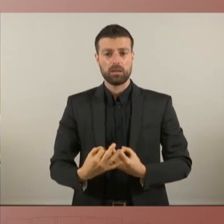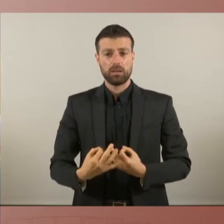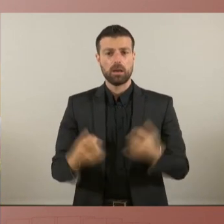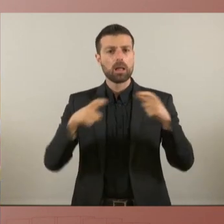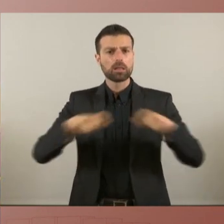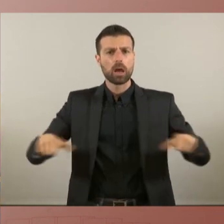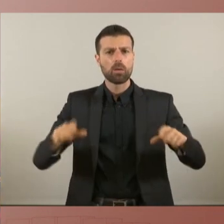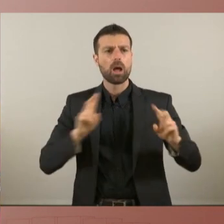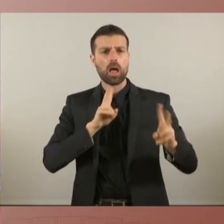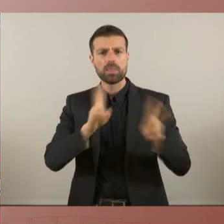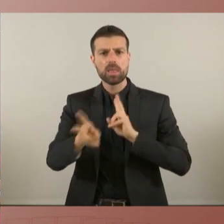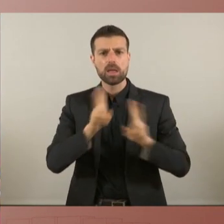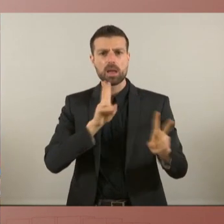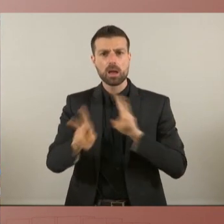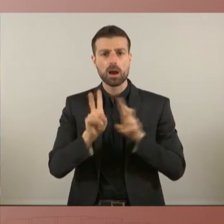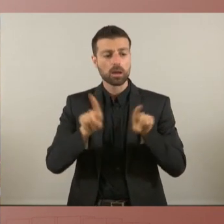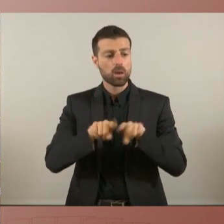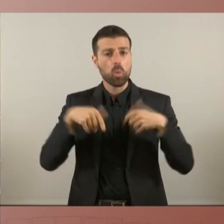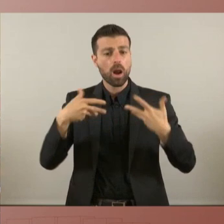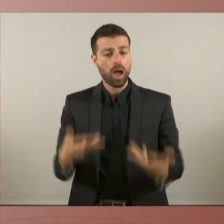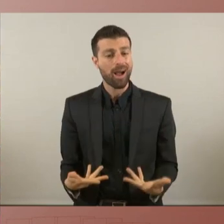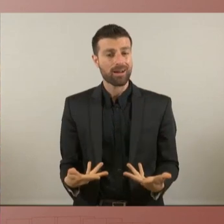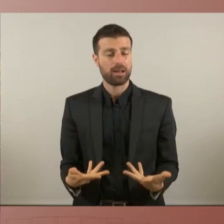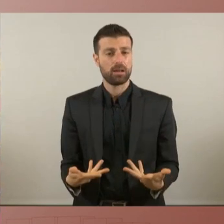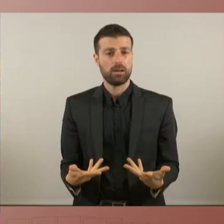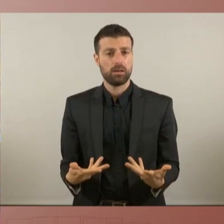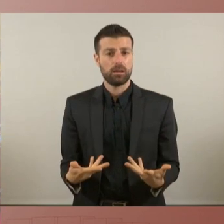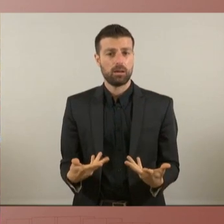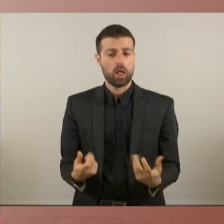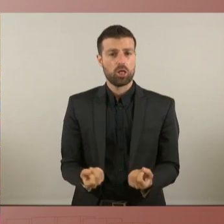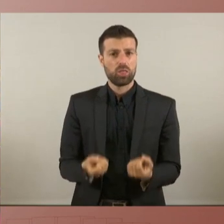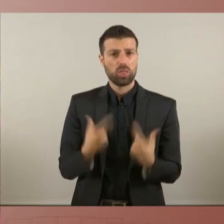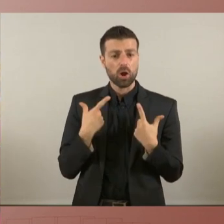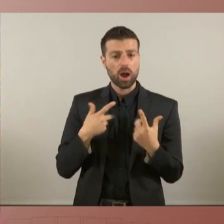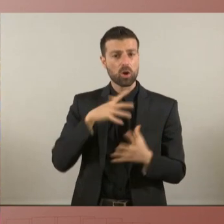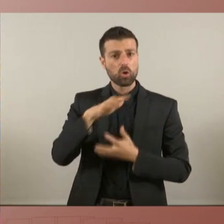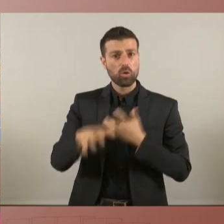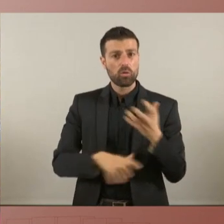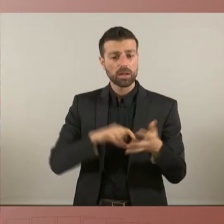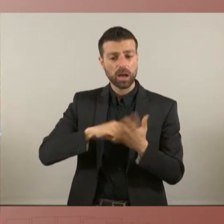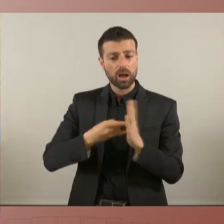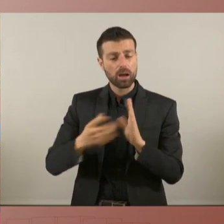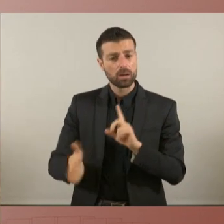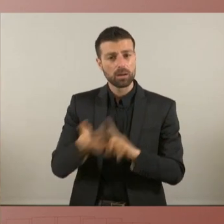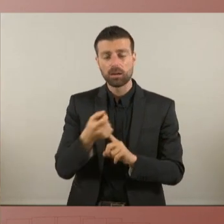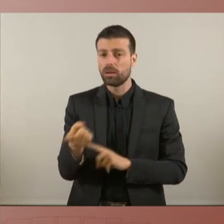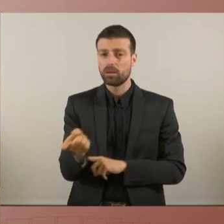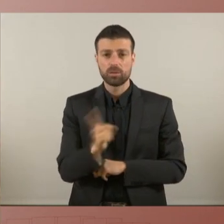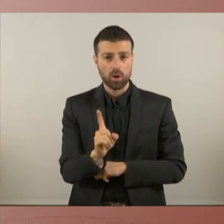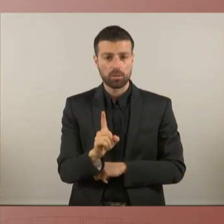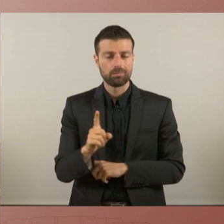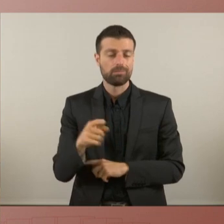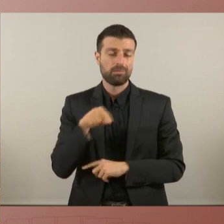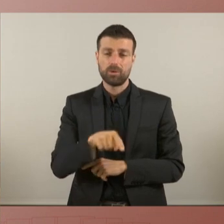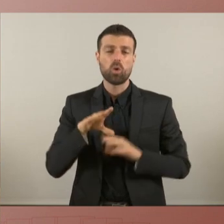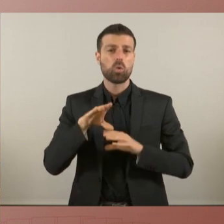diàleg com la que hi ha ara no ens conduirà a una solució del conflicte sinó que més aviat servirà de pretext per